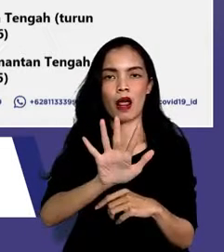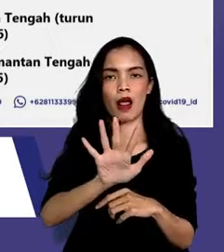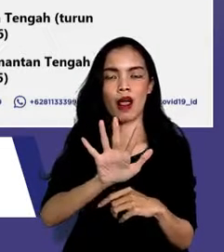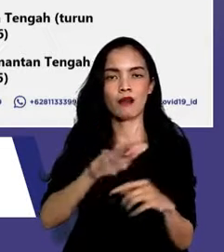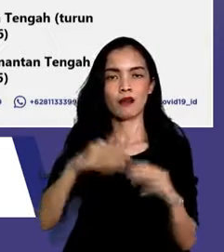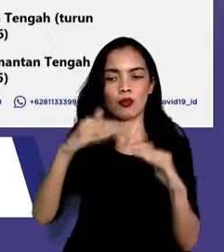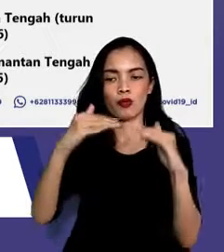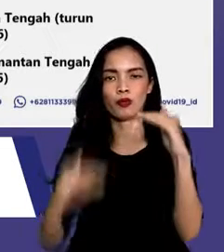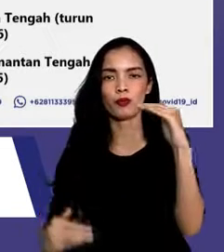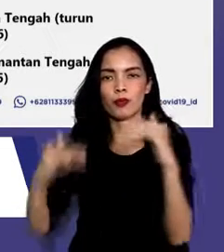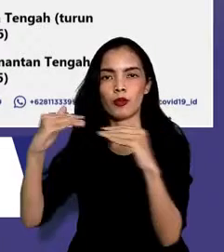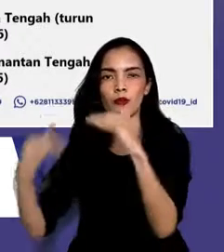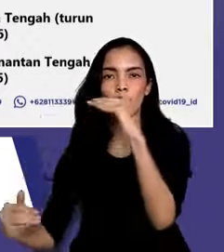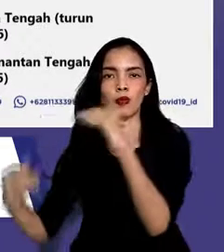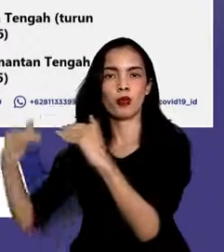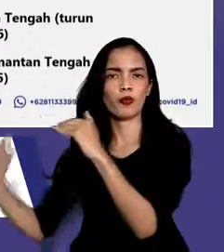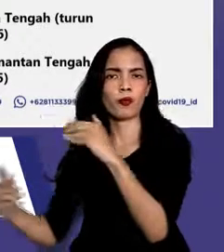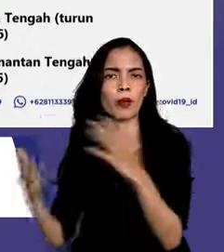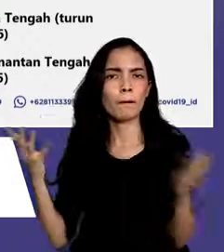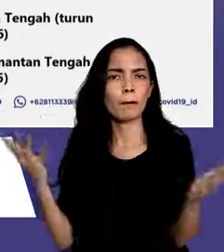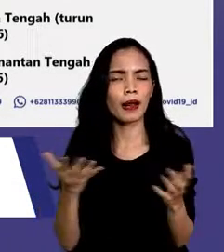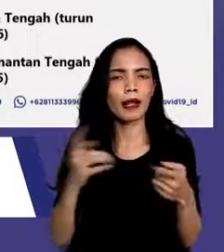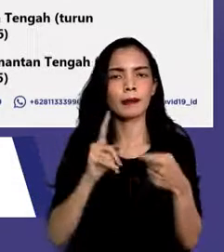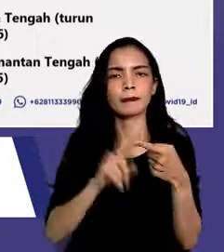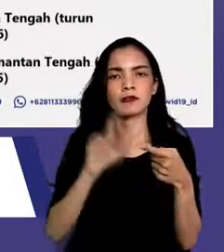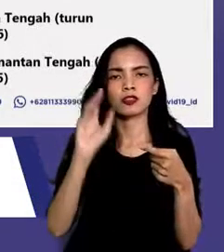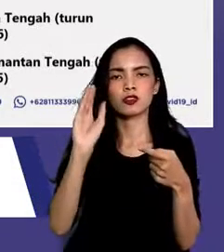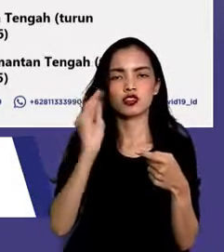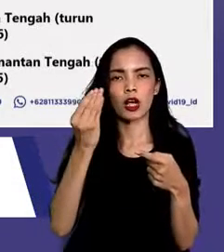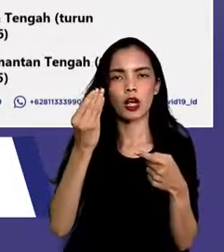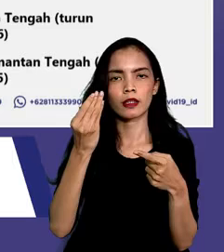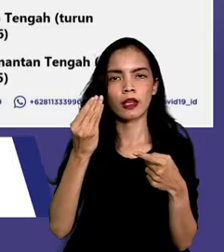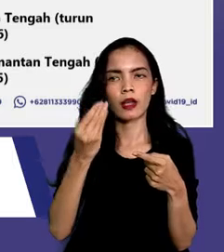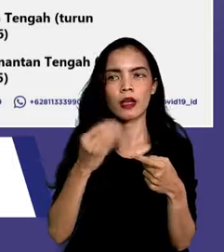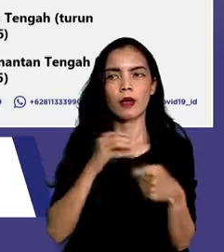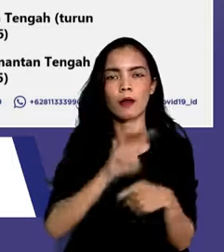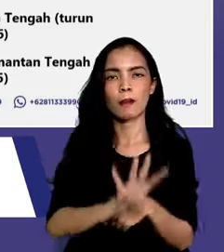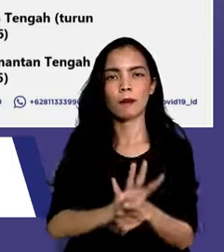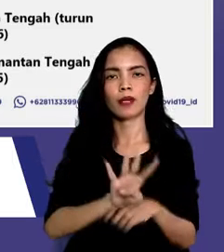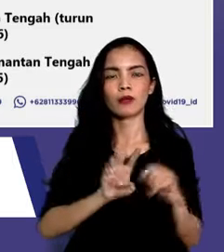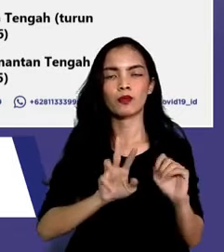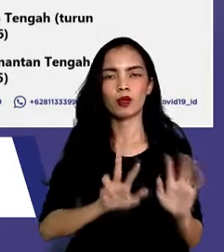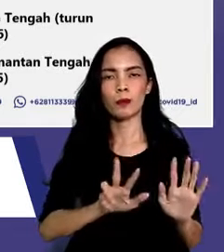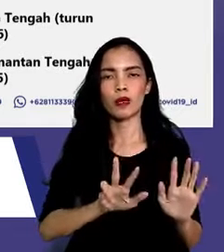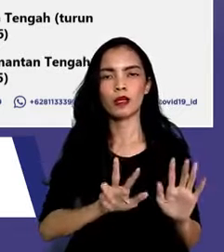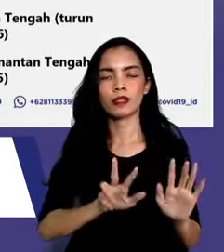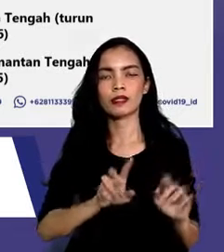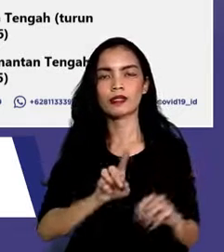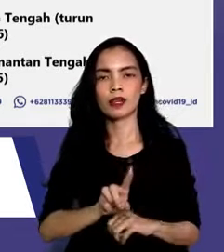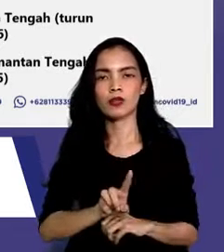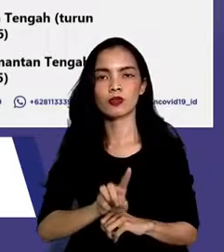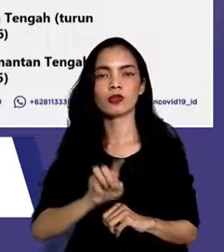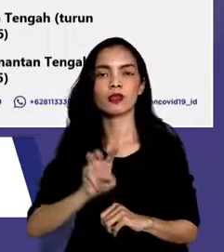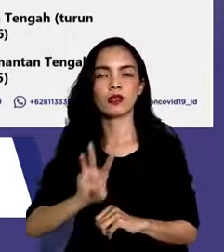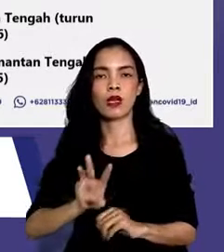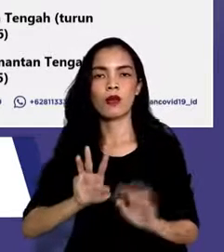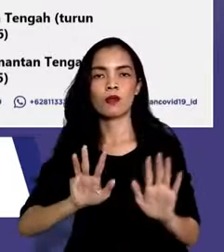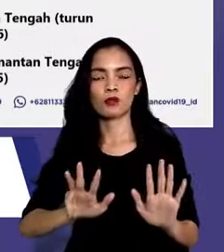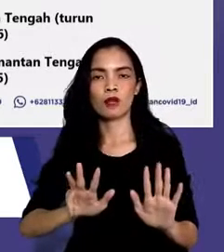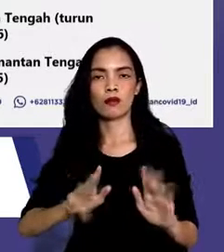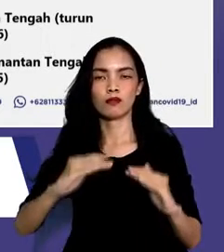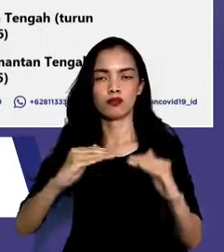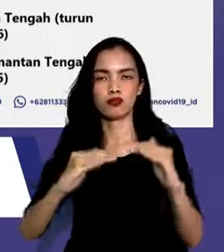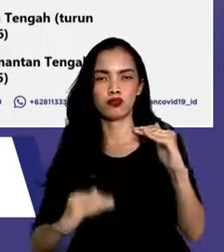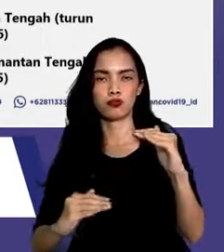pada kasus aktifnya, yaitu DKI Jakarta yang turun 48.139 kasus,